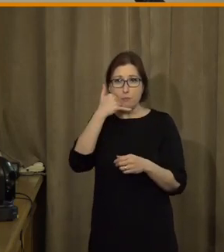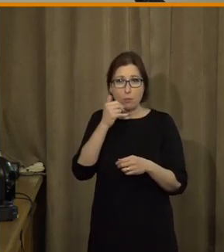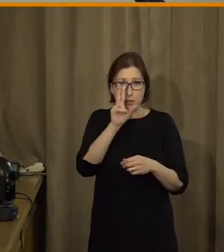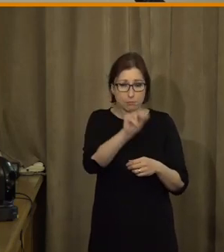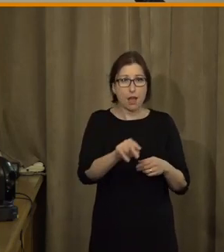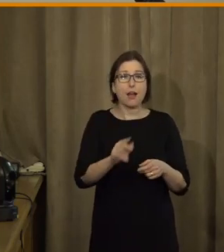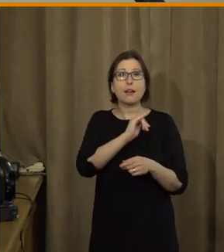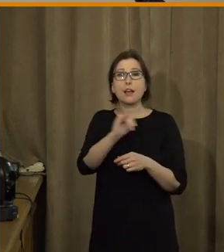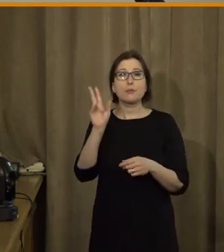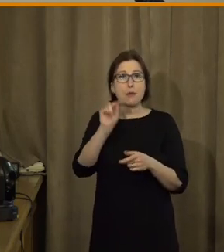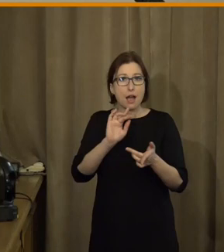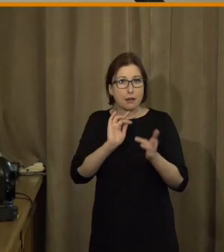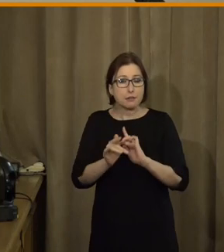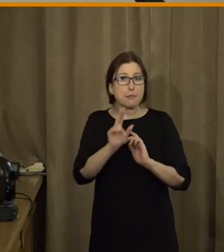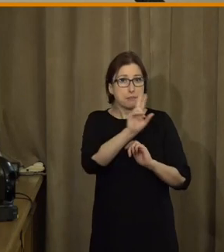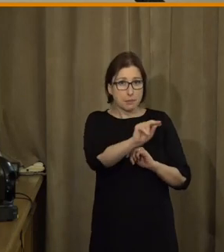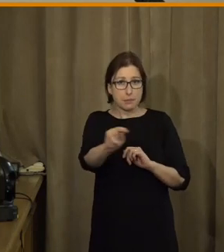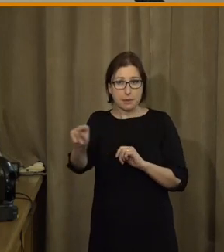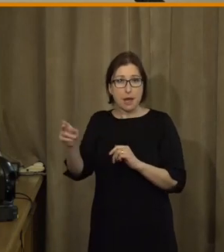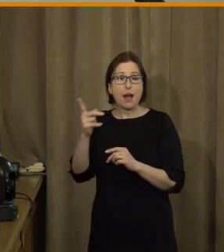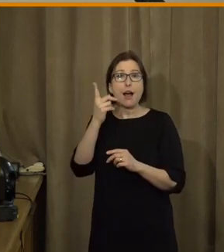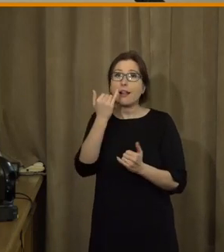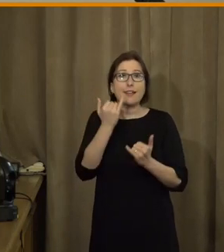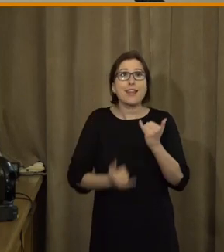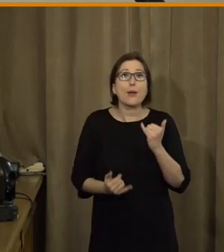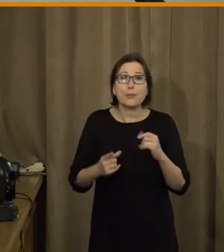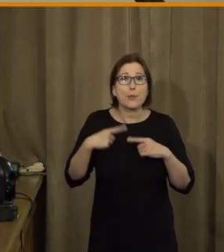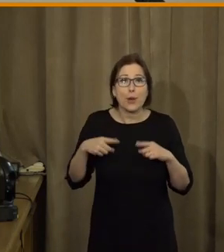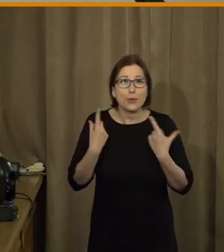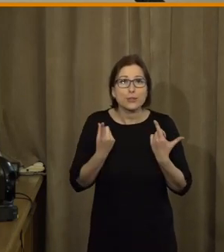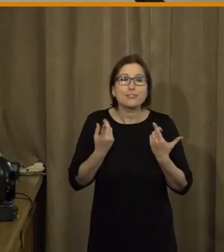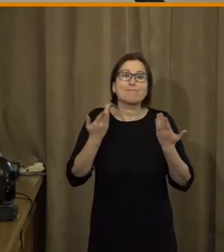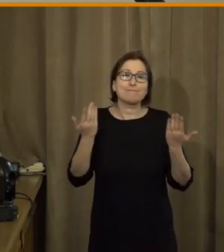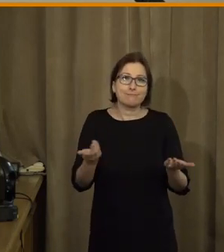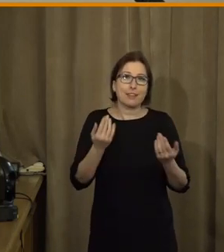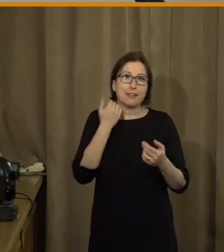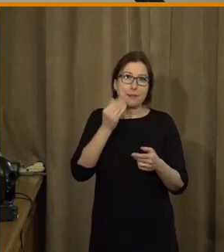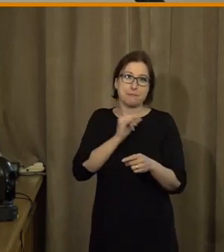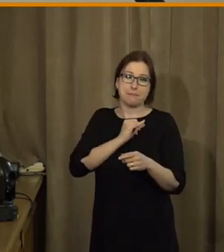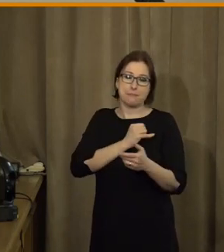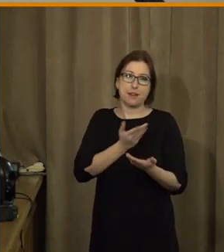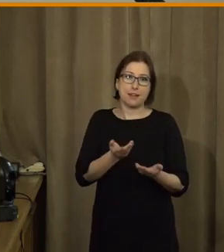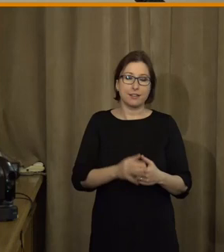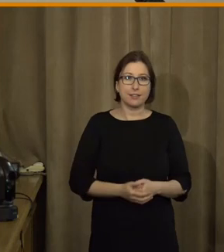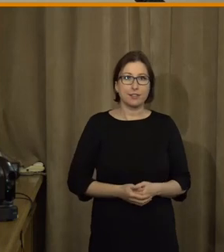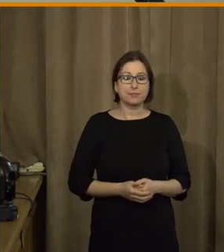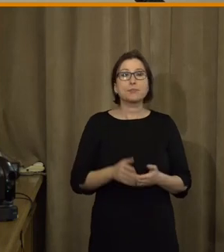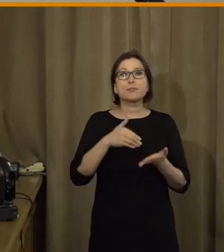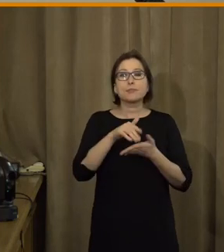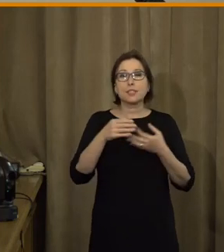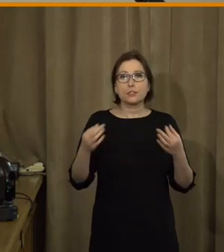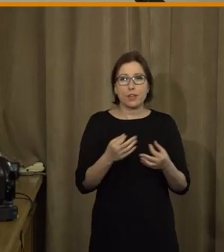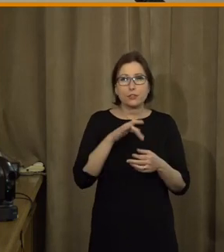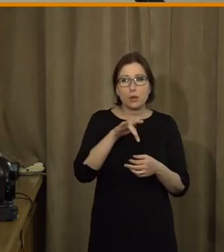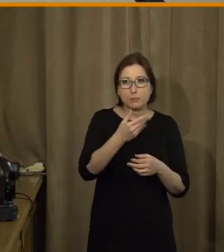mají doma internet, mají k němu přístup, ale to, že s ním neumí, je věc, které by se měly věnovat. To, na co se pak často právě